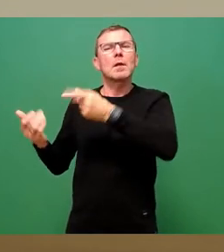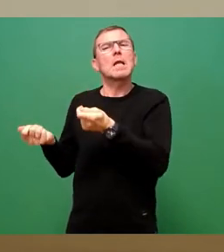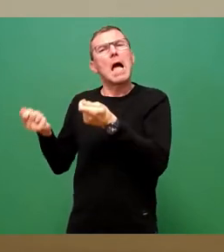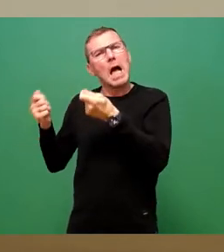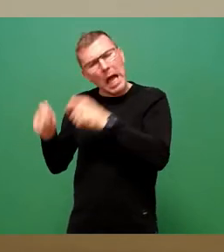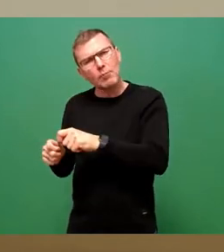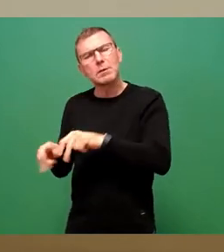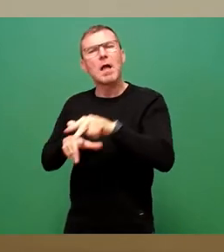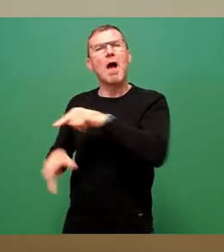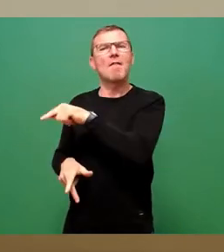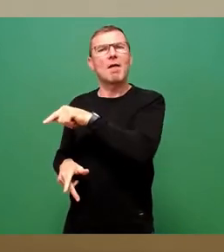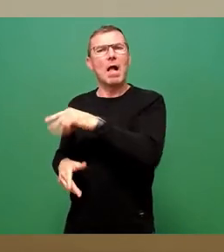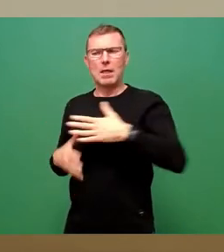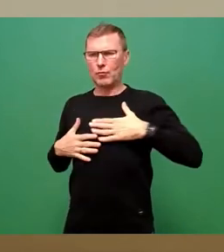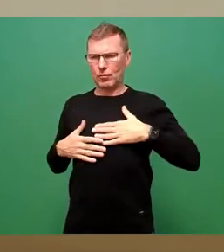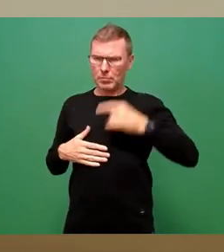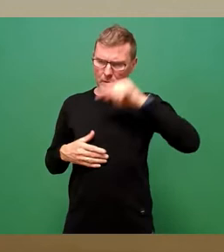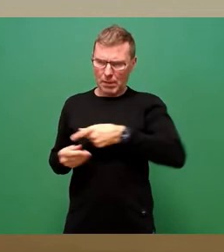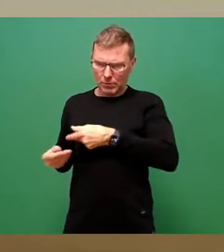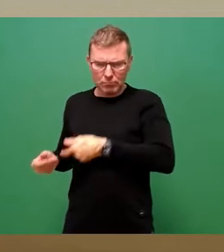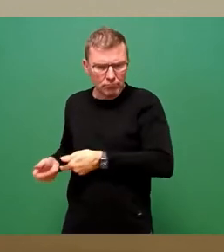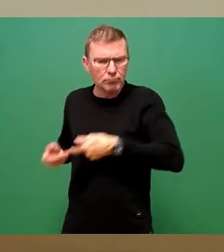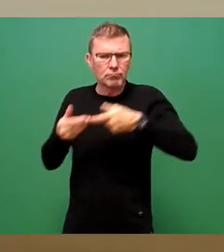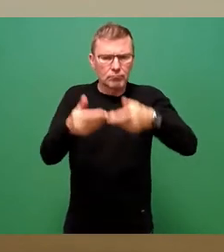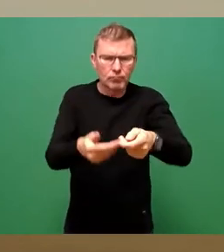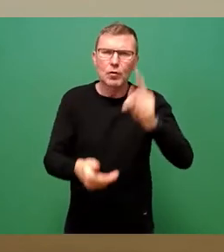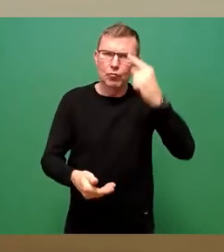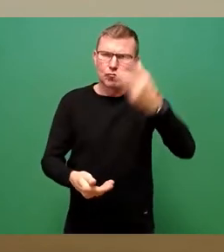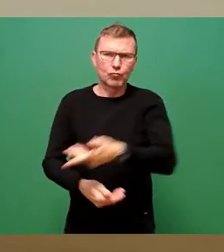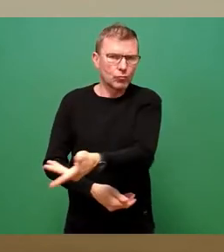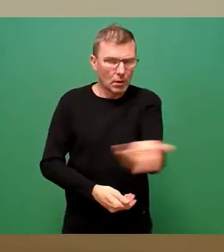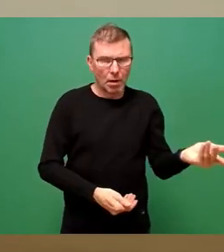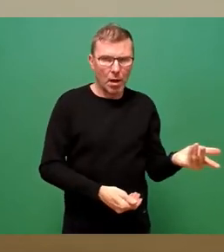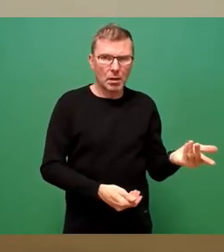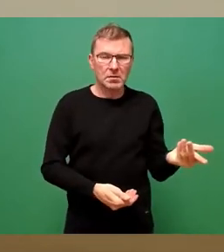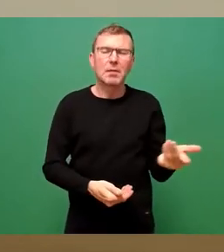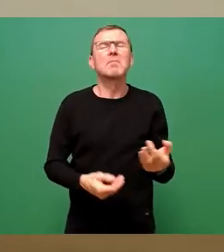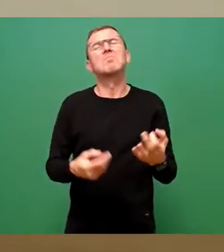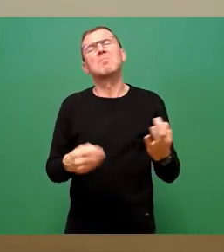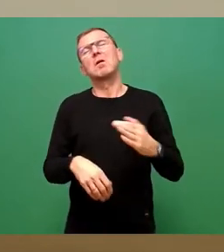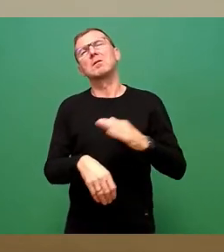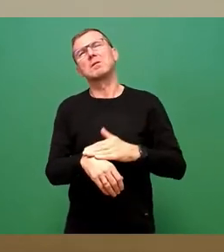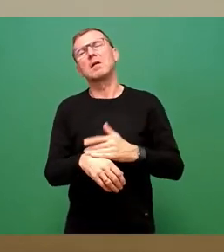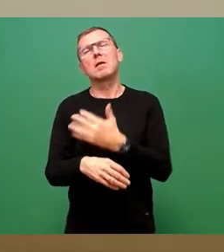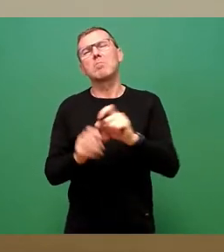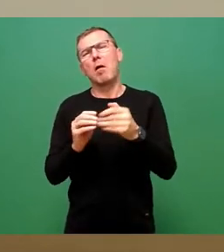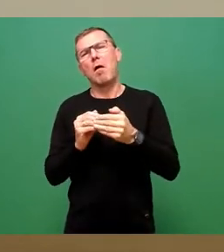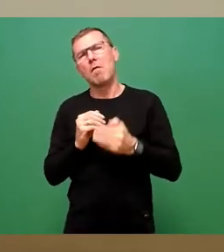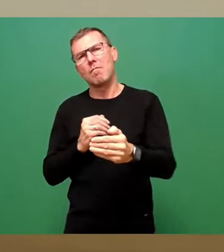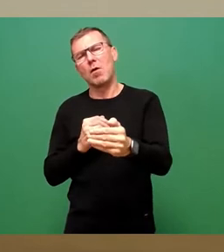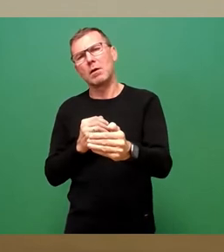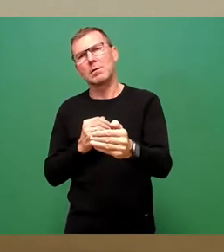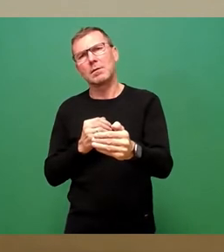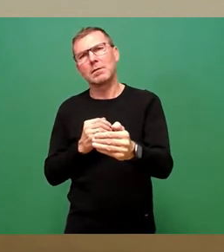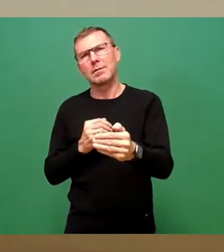Verwaltungspositionen und dann eben die Vorlage in den Stadtrat geht. Das dauert in der Regel ein paar Wochen, aber wir binden natürlich jetzt auch in